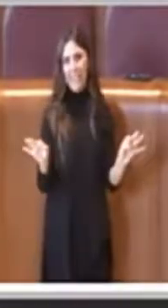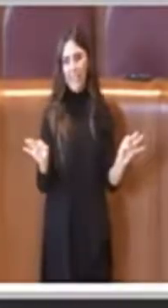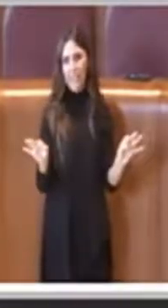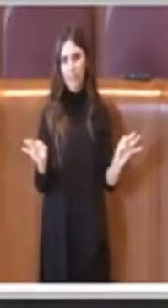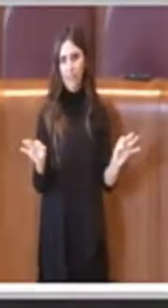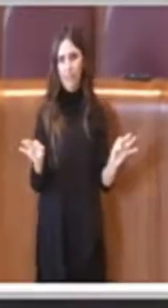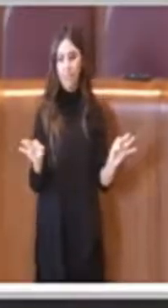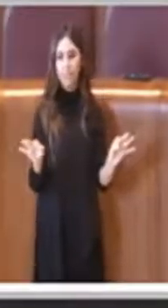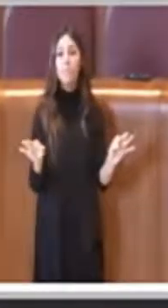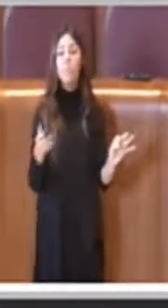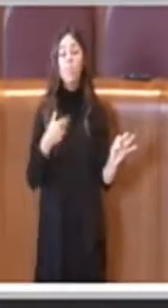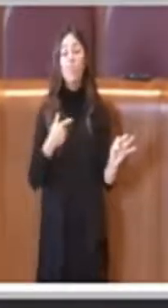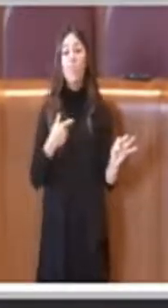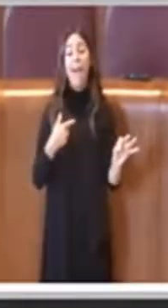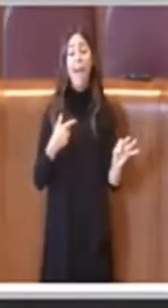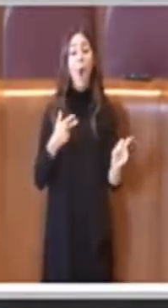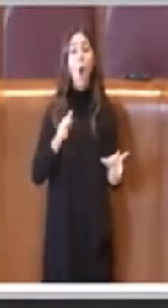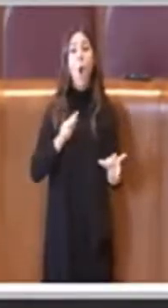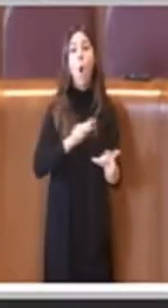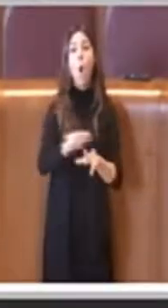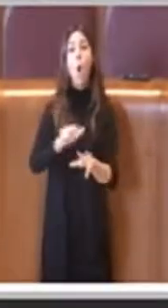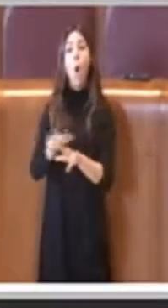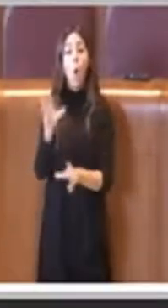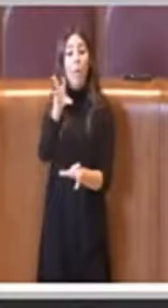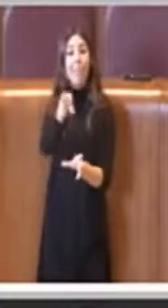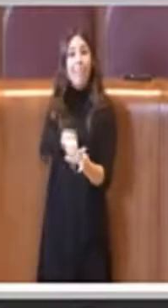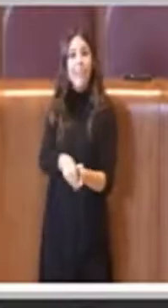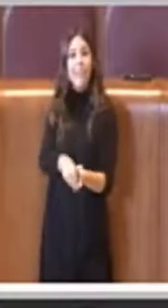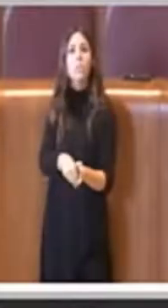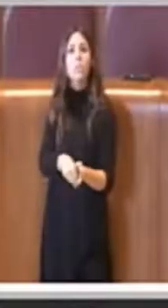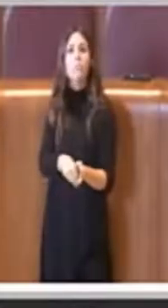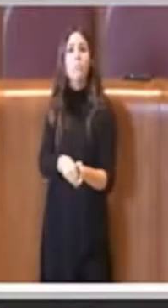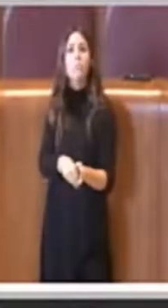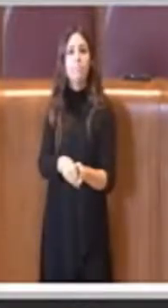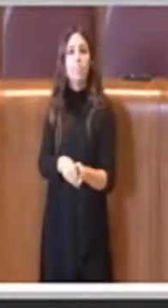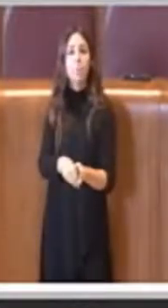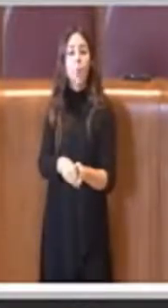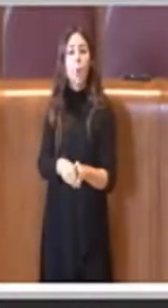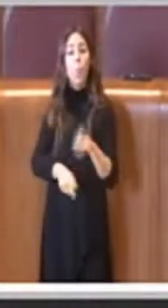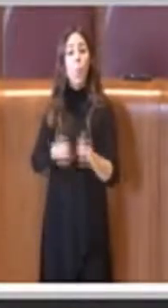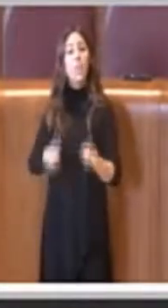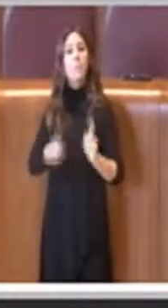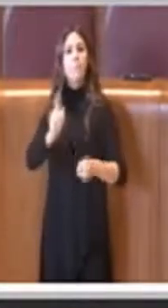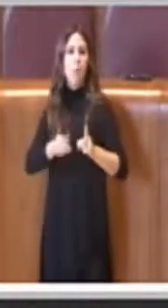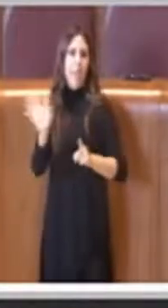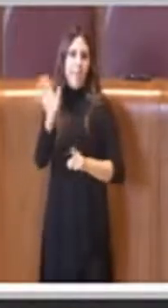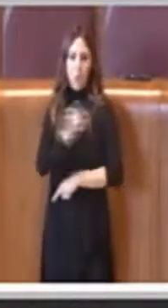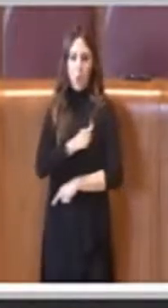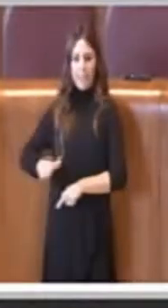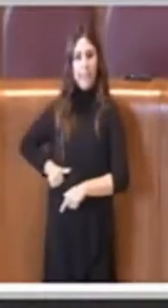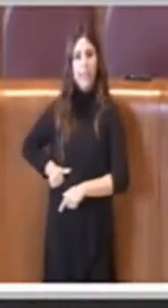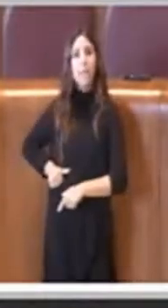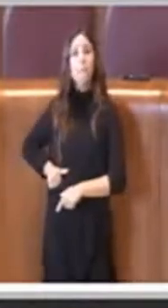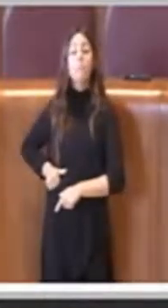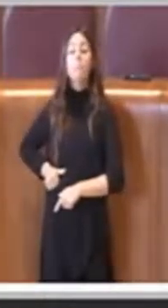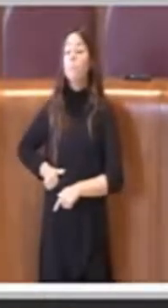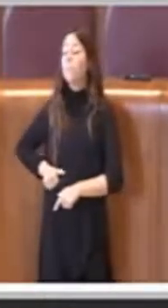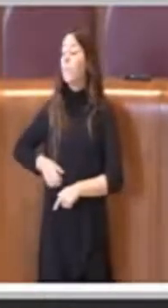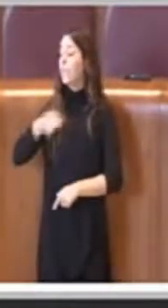nel comune degli esponenti politici che oggi ricoprono ruolo di senatrice che comunque hanno sempre,